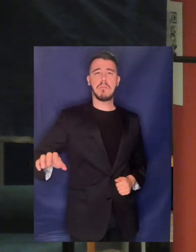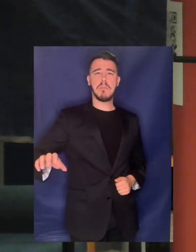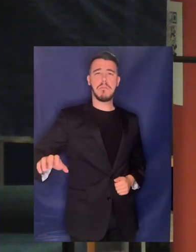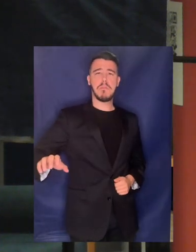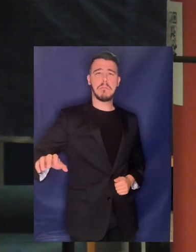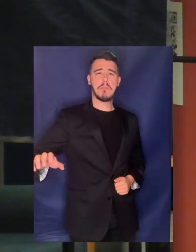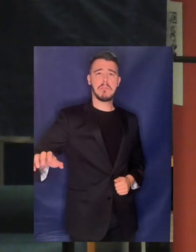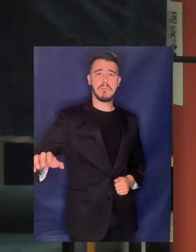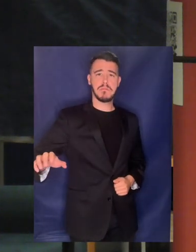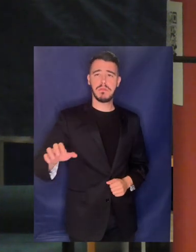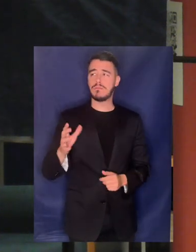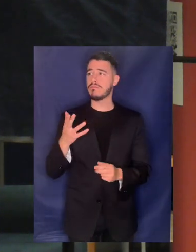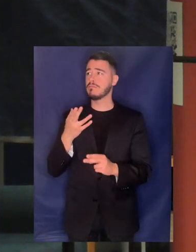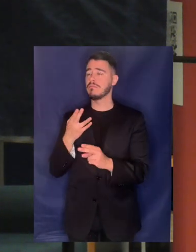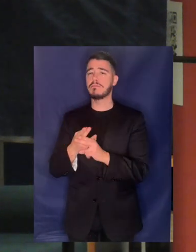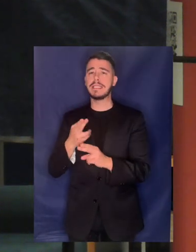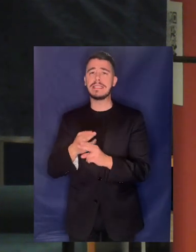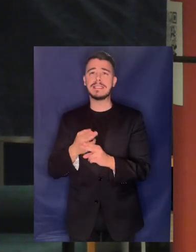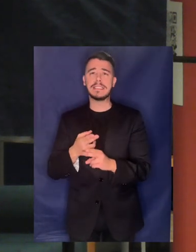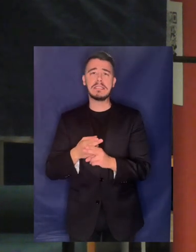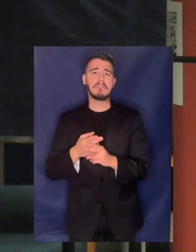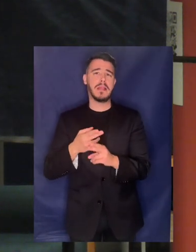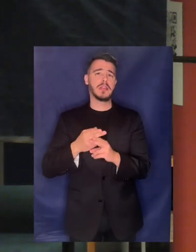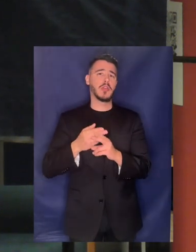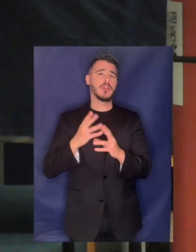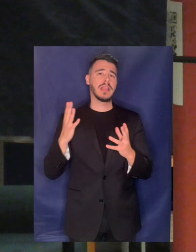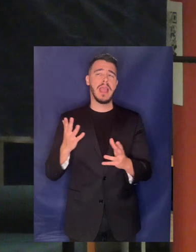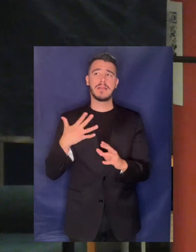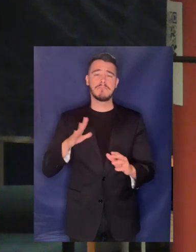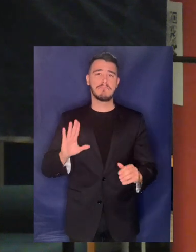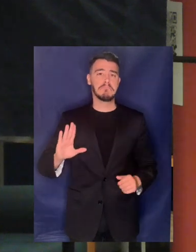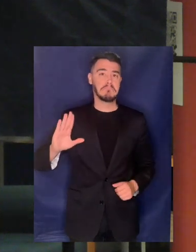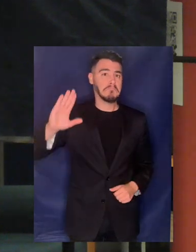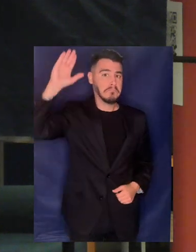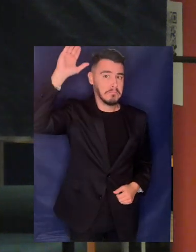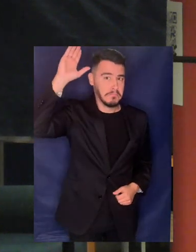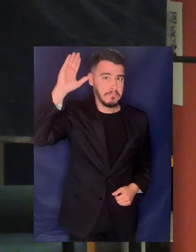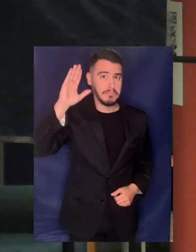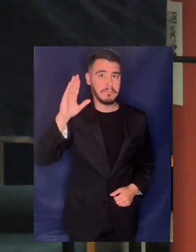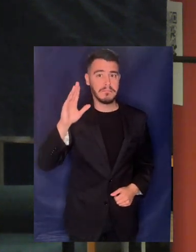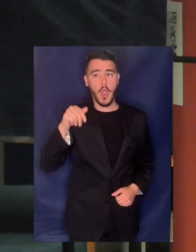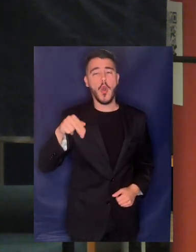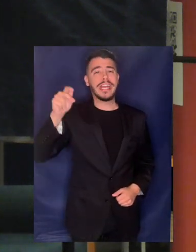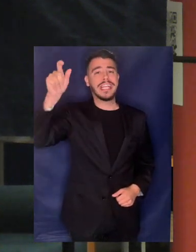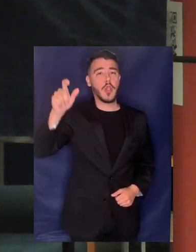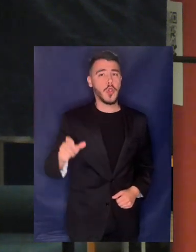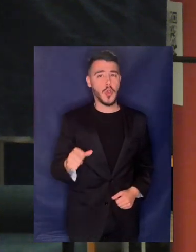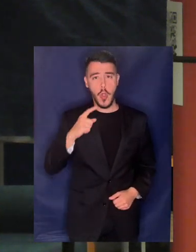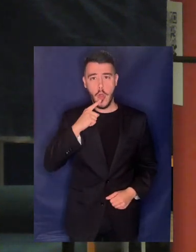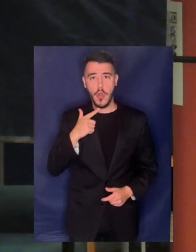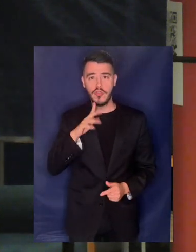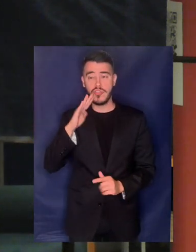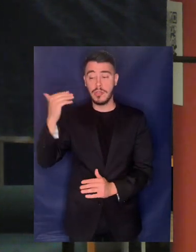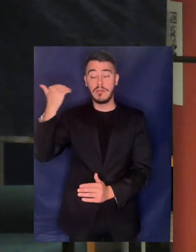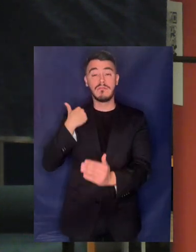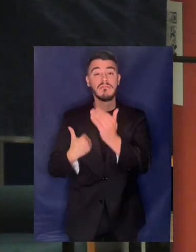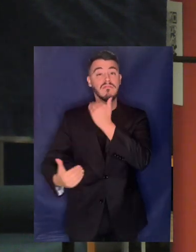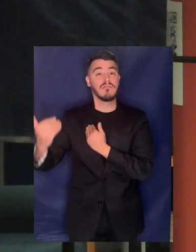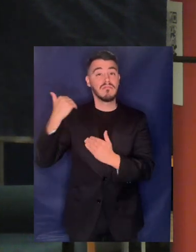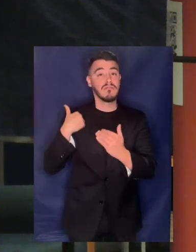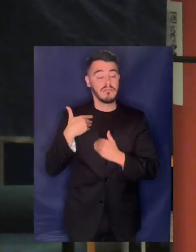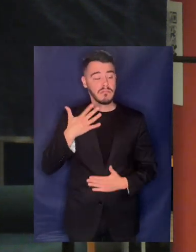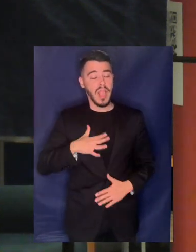κρίσιμο θέμα πριν από κάθε μεγάλη παρέμβαση που θέλει να κάνει που μας ζητάει στοιχεία και ο Γιώργος και ο Παναγιώτης